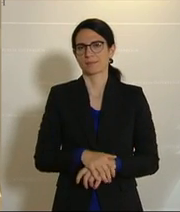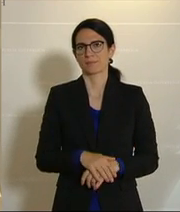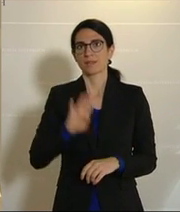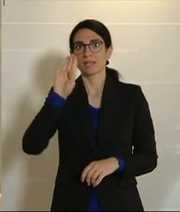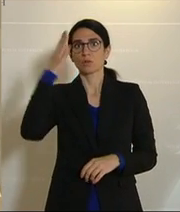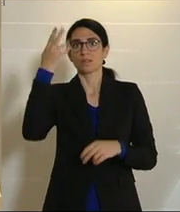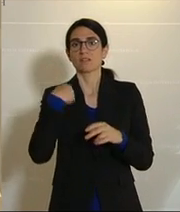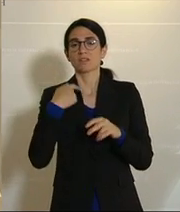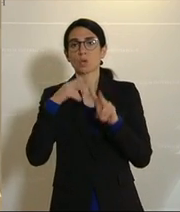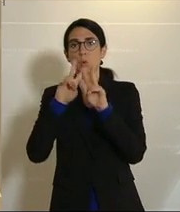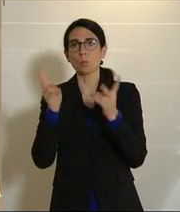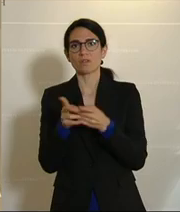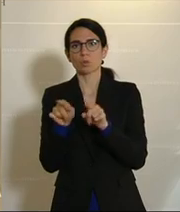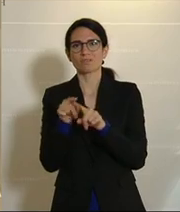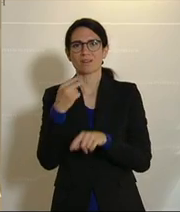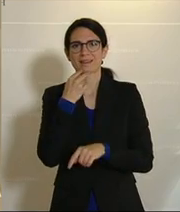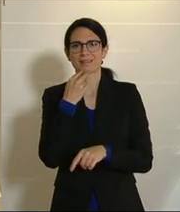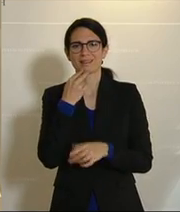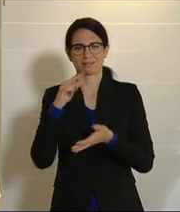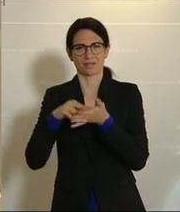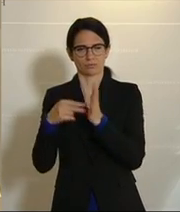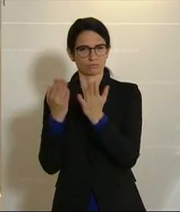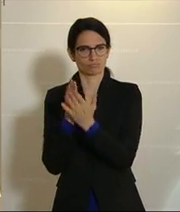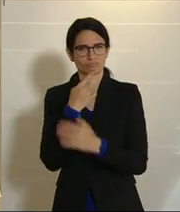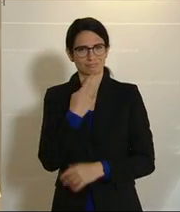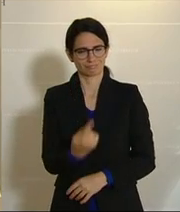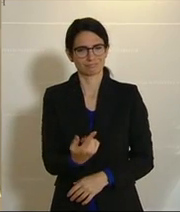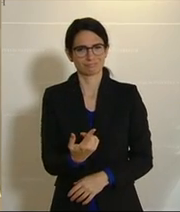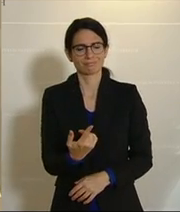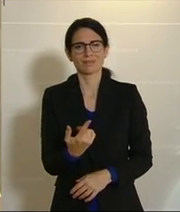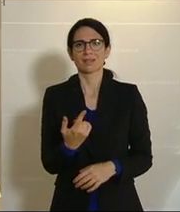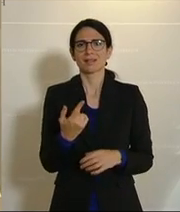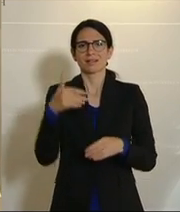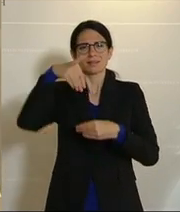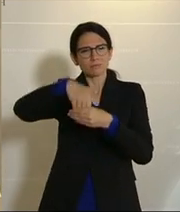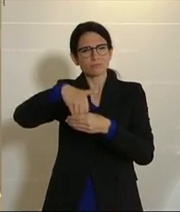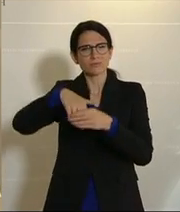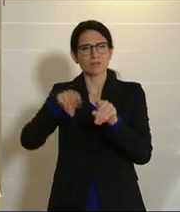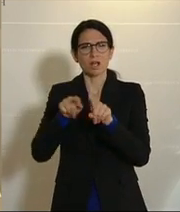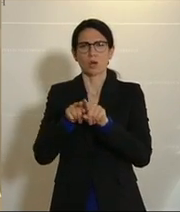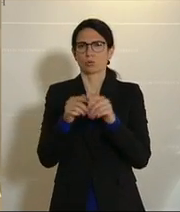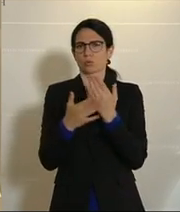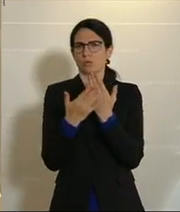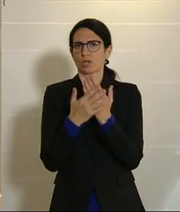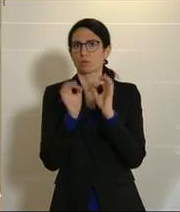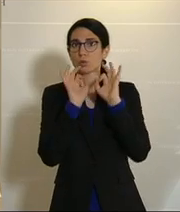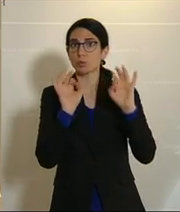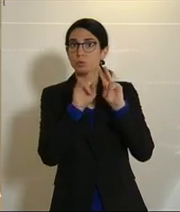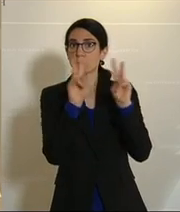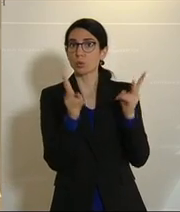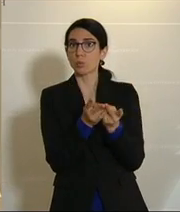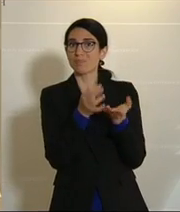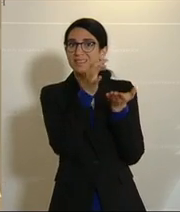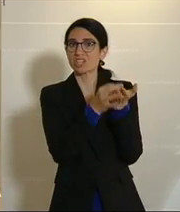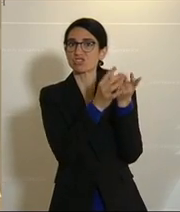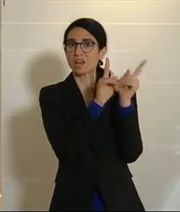Innovative Umwelt und Energietechnologien sind genannt worden. Hier geht es auch um die Förderung von guten Umweltstandards in